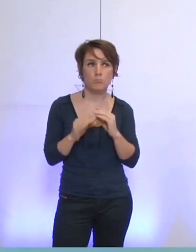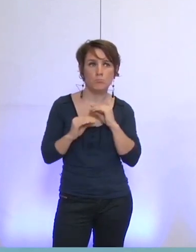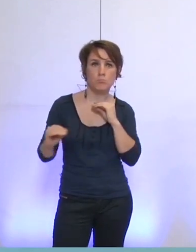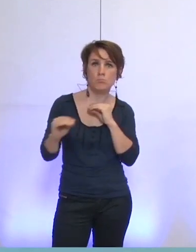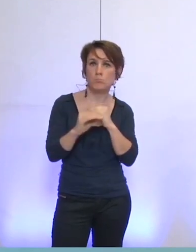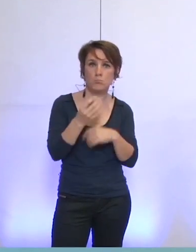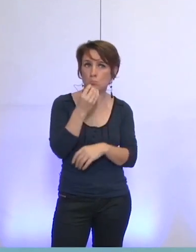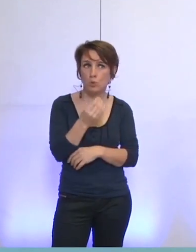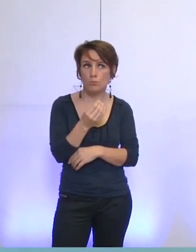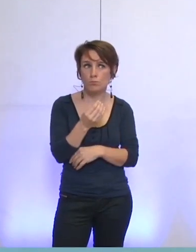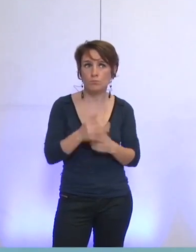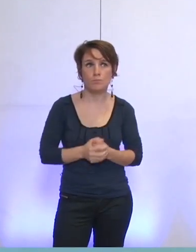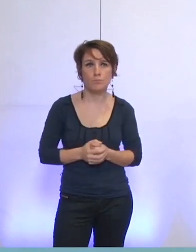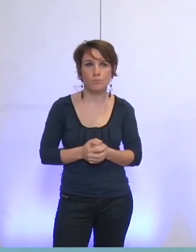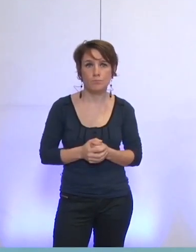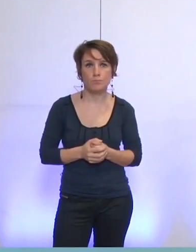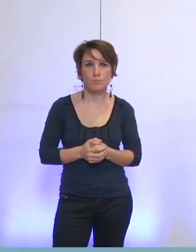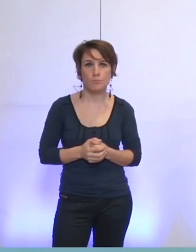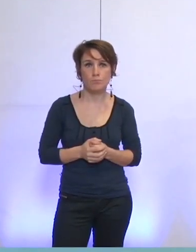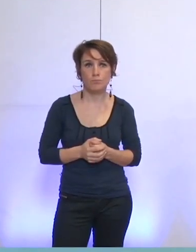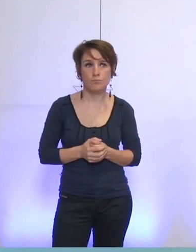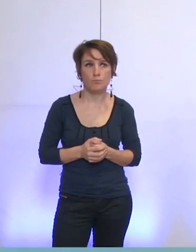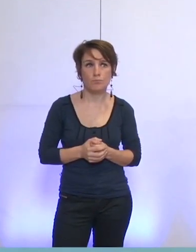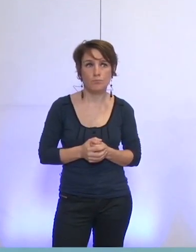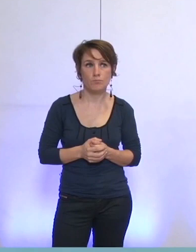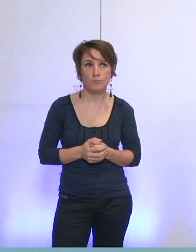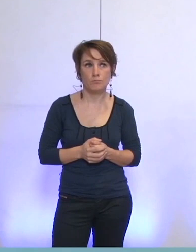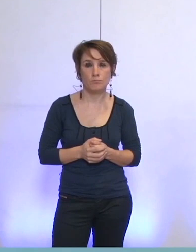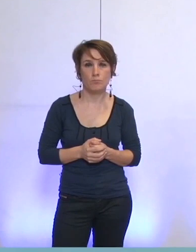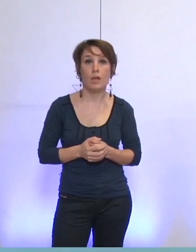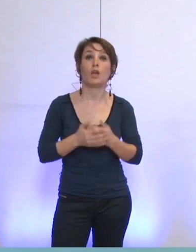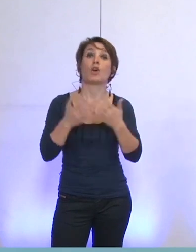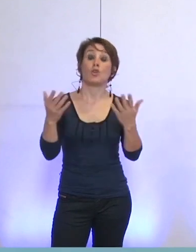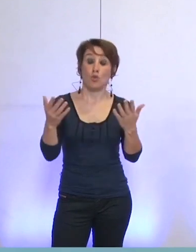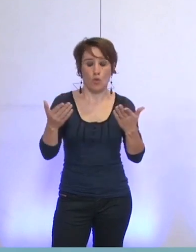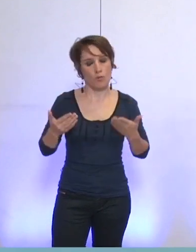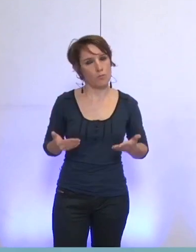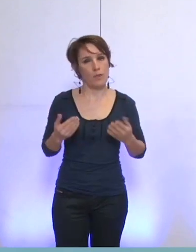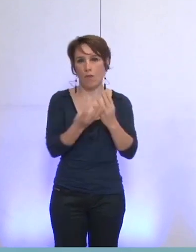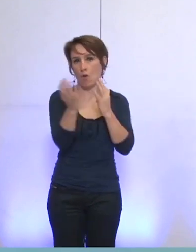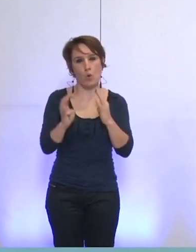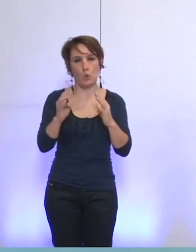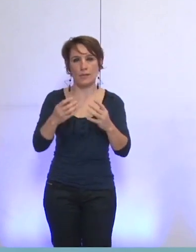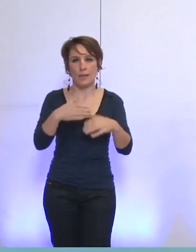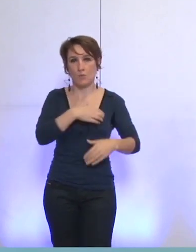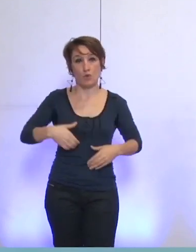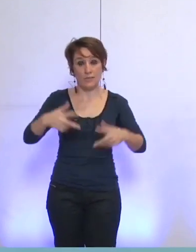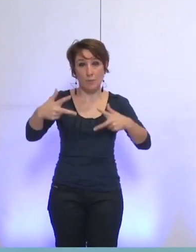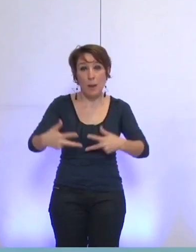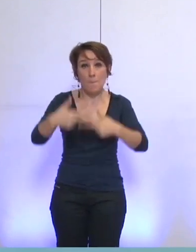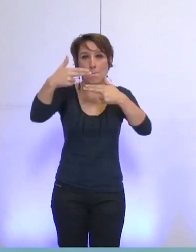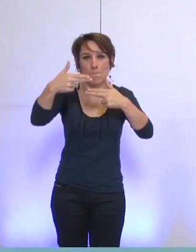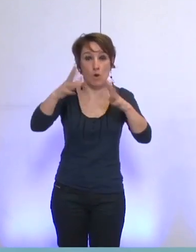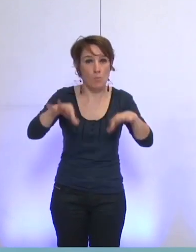Non ? Et je vais donc suspendre le Conseil municipal pour quelques minutes afin